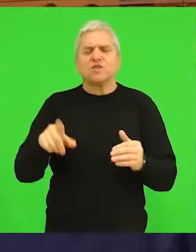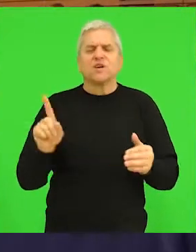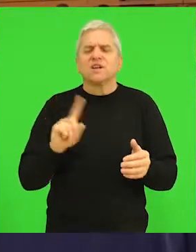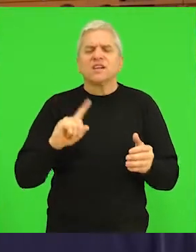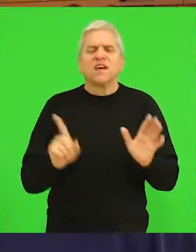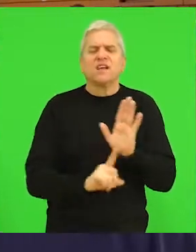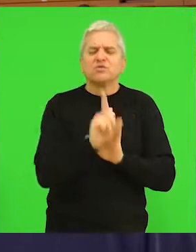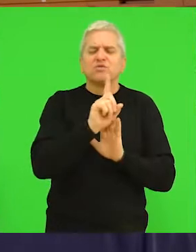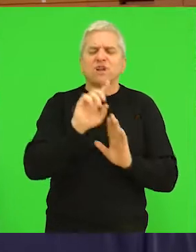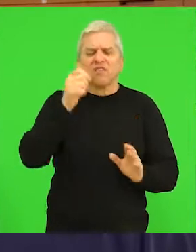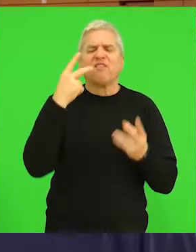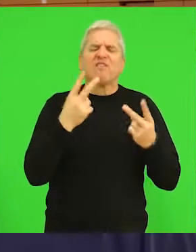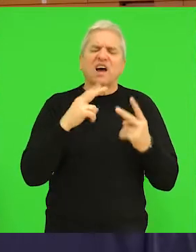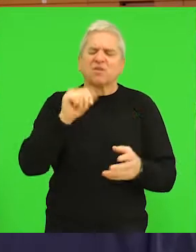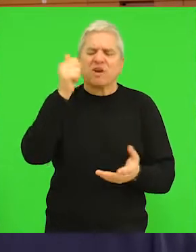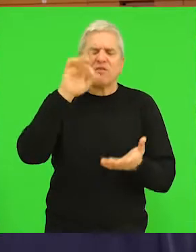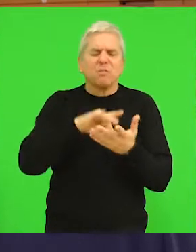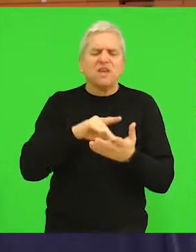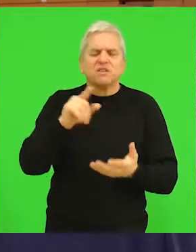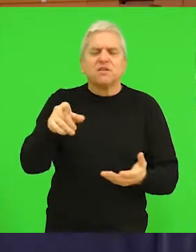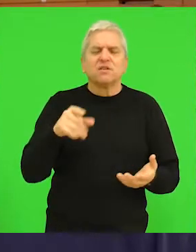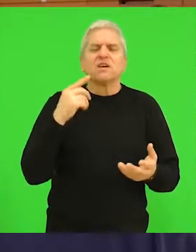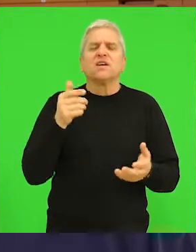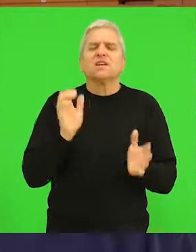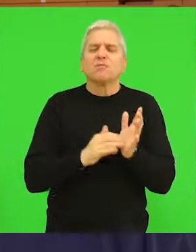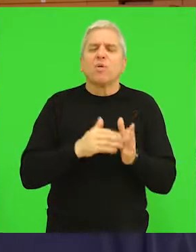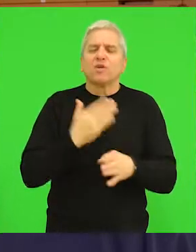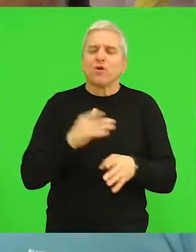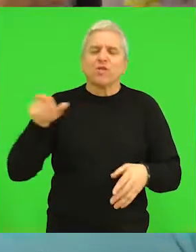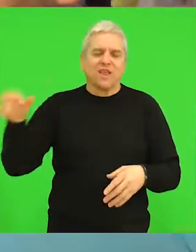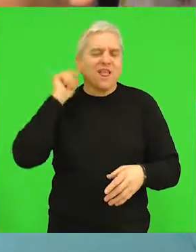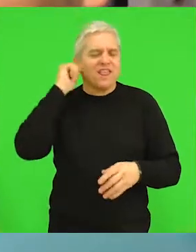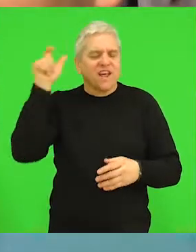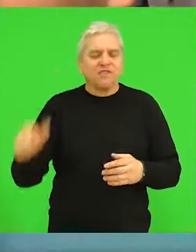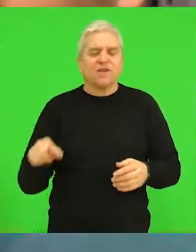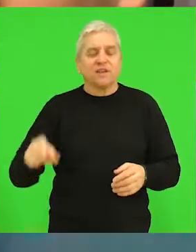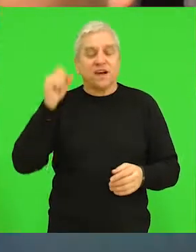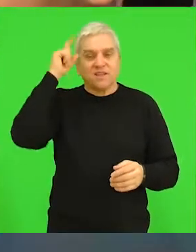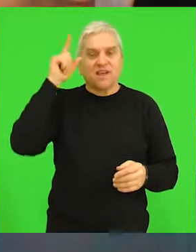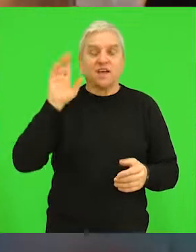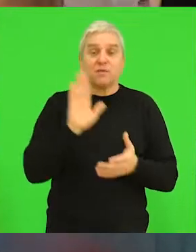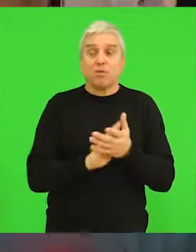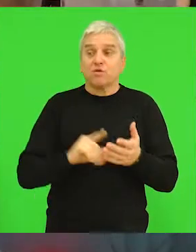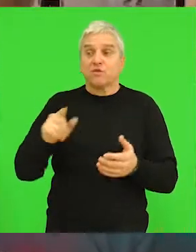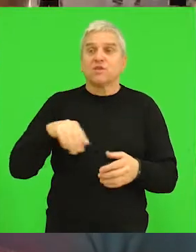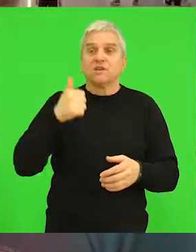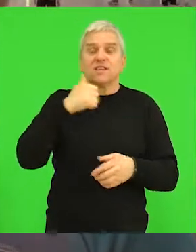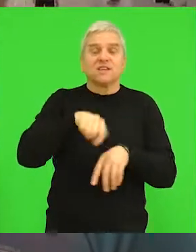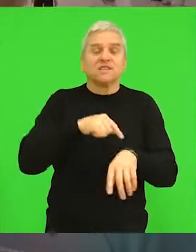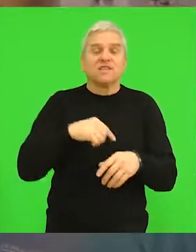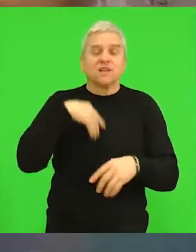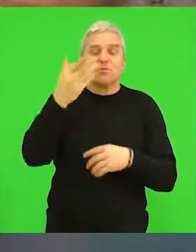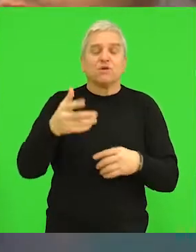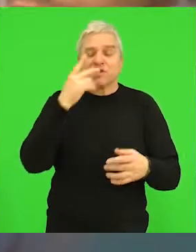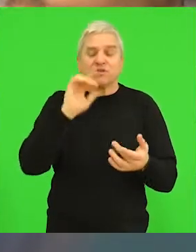nije taj rezultat u prvom planu nego stvarno samo pomoć toj devojčici. Ta ideja je došla posle praktično sat ravina posle